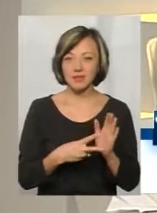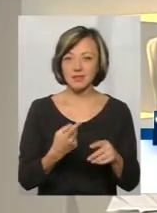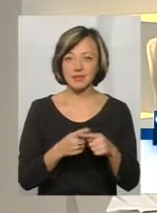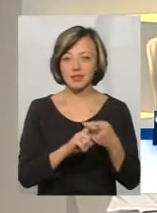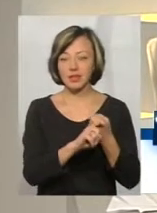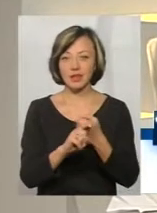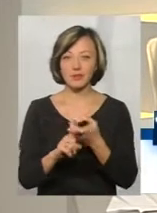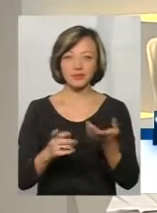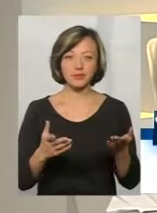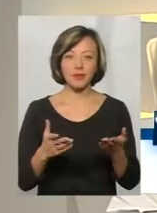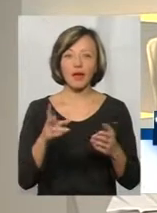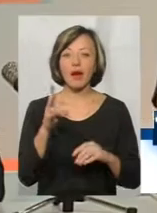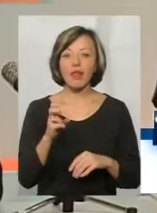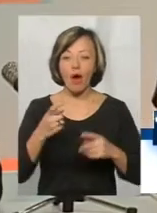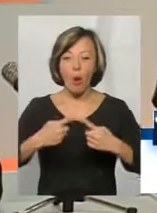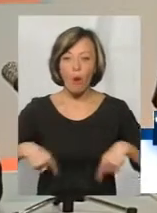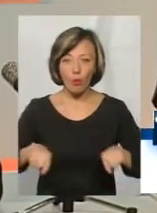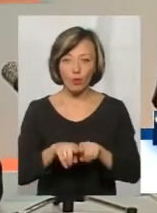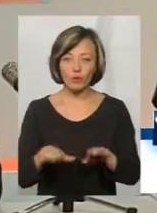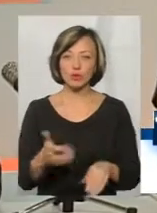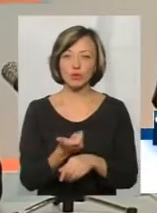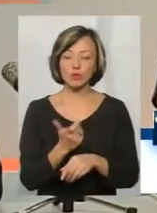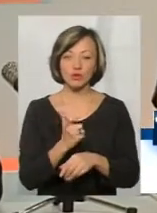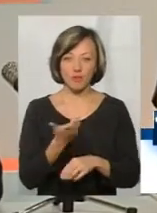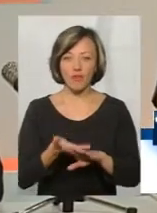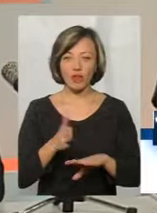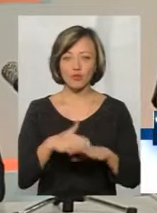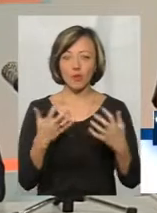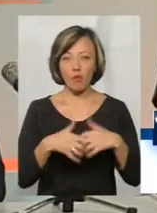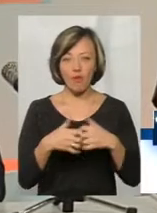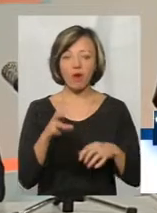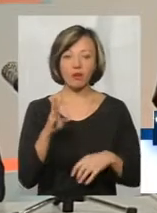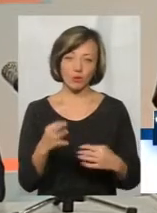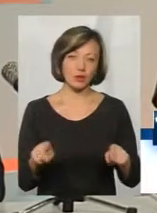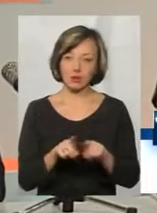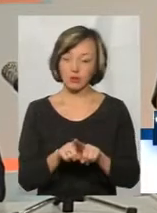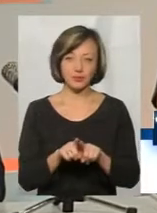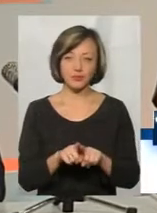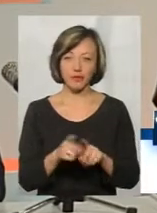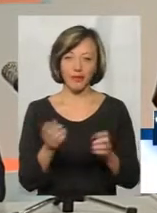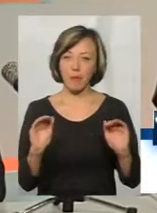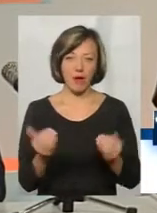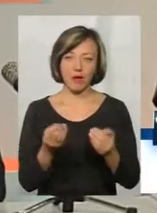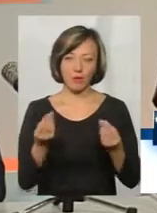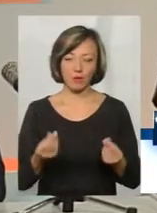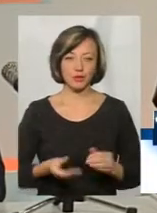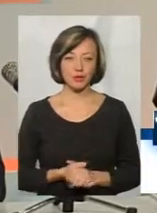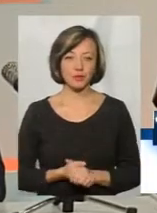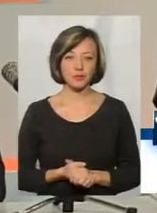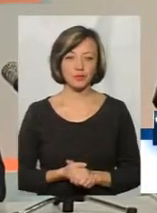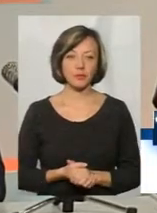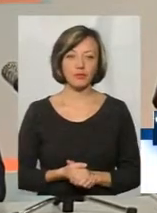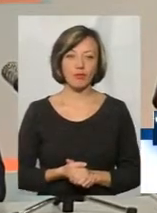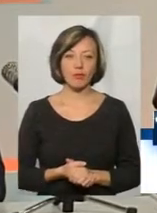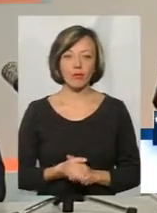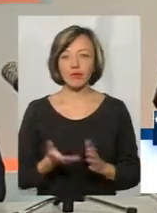залежало. На мажоритарці це трошки важче порахувати, але там теж йдеться, можливо, про трошки менші цифри,